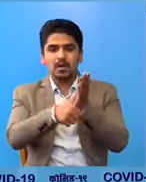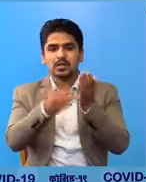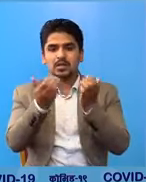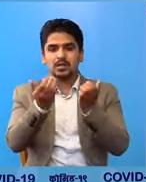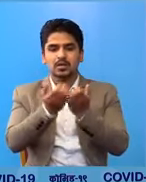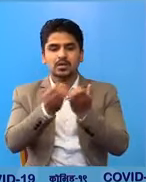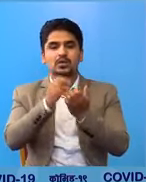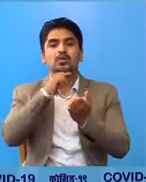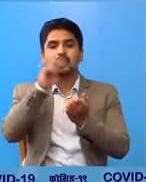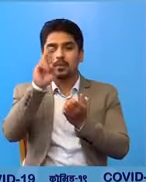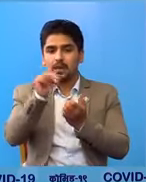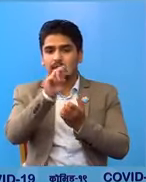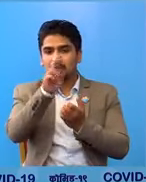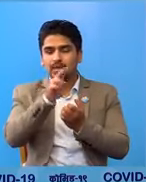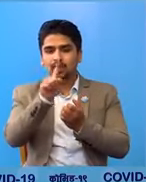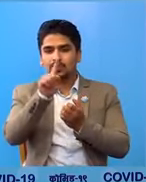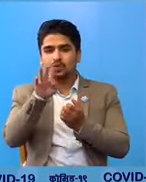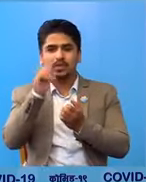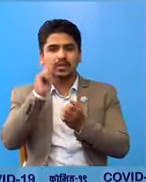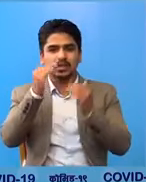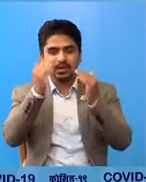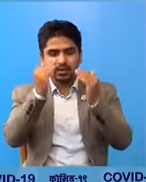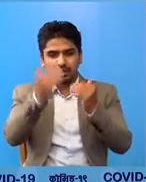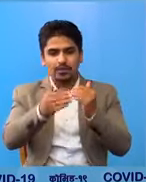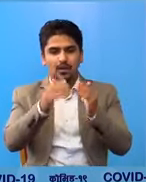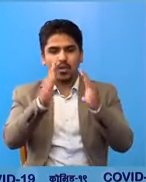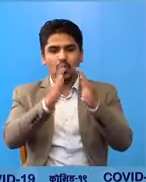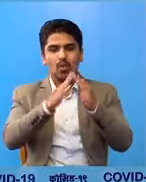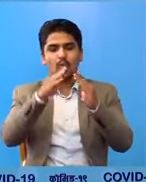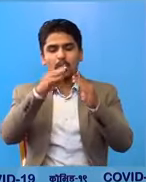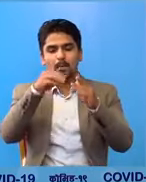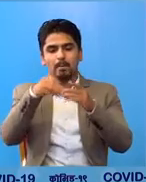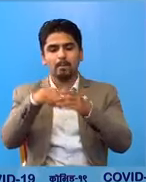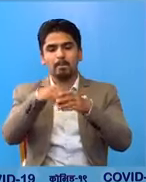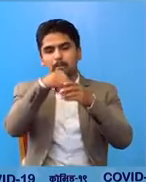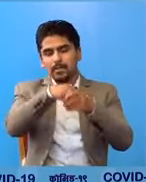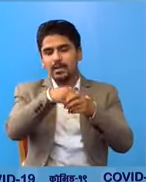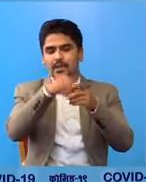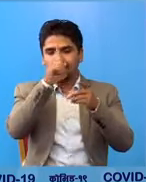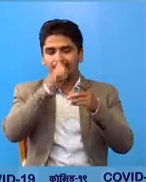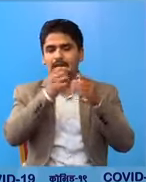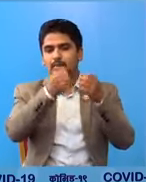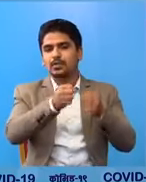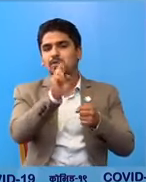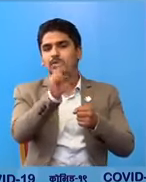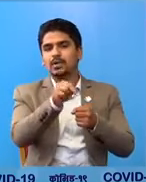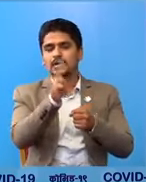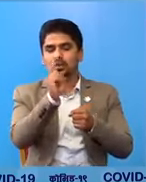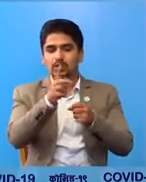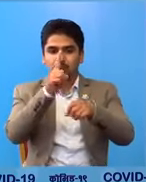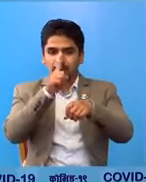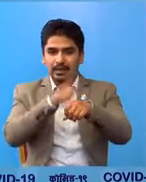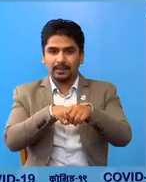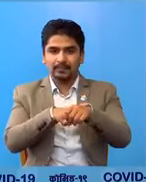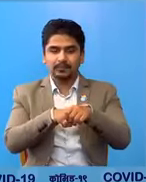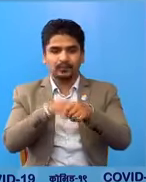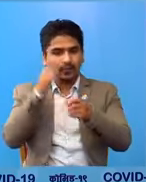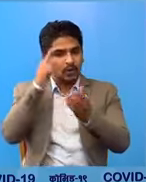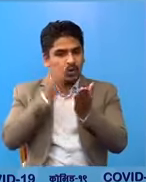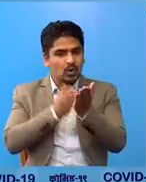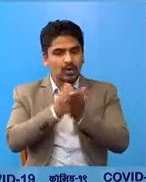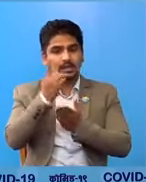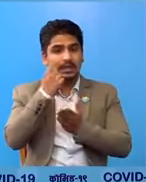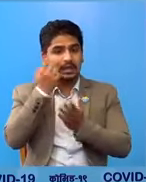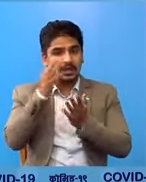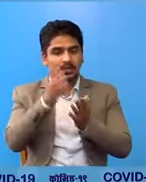गर्न नपर्नेर 14 दिन सम्मा होम क्वारिंटेन मा बसनु पर्ने उप्त अवदी मा लच्षड देखा